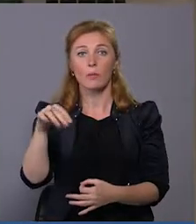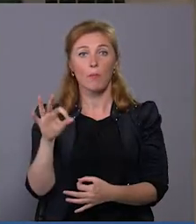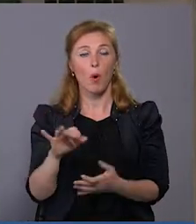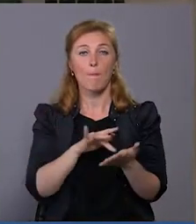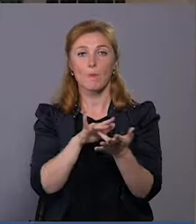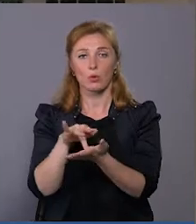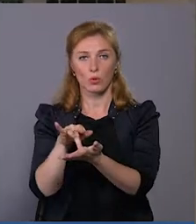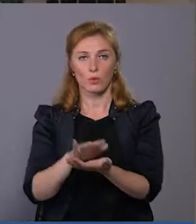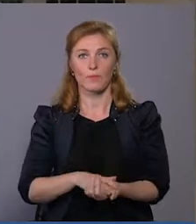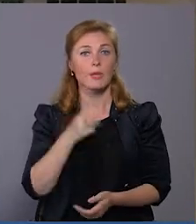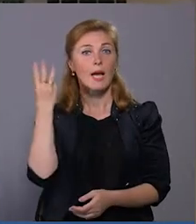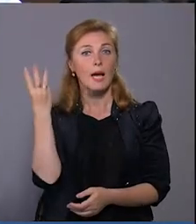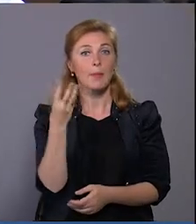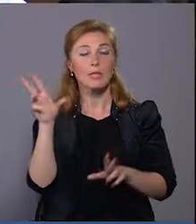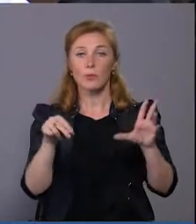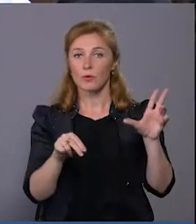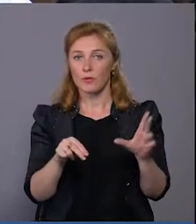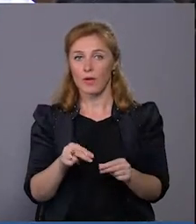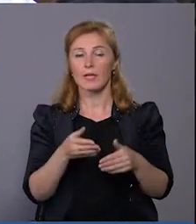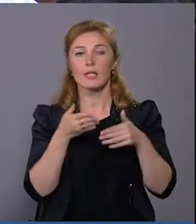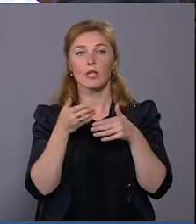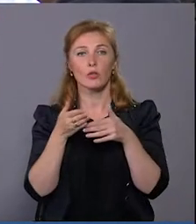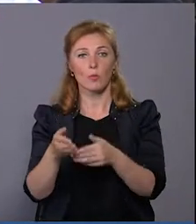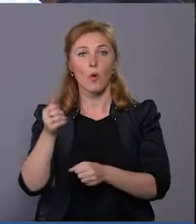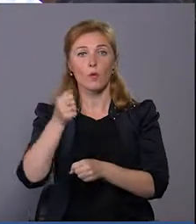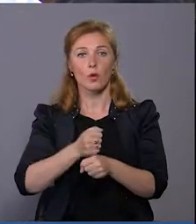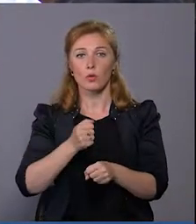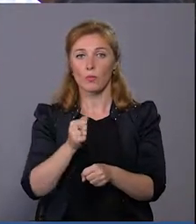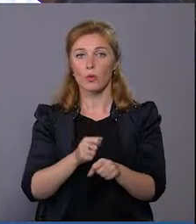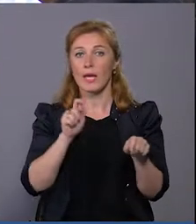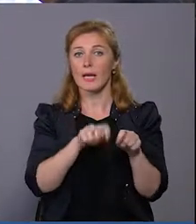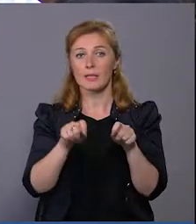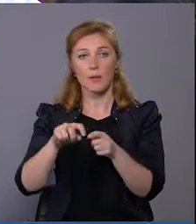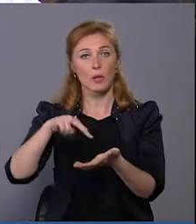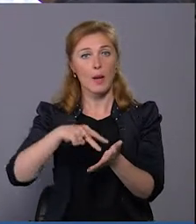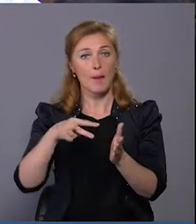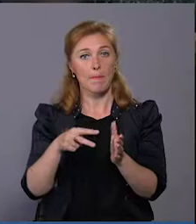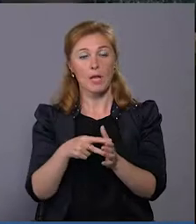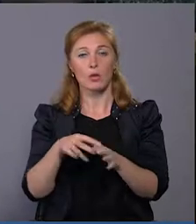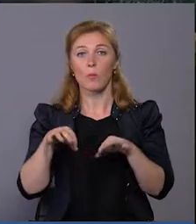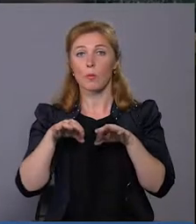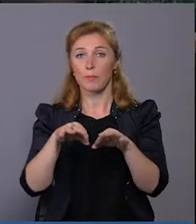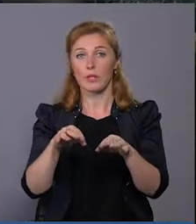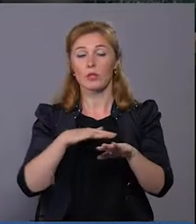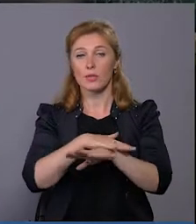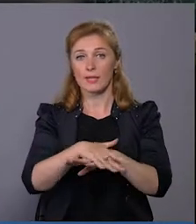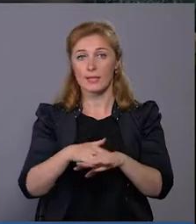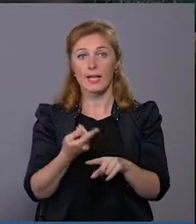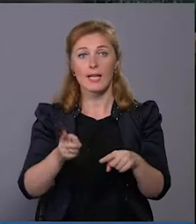туризму. Хмельницький сподівається і на допомогу в розробці експертного плану мобільності населення. Це